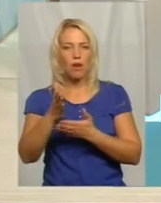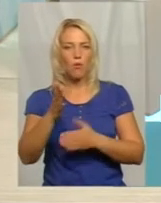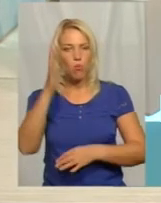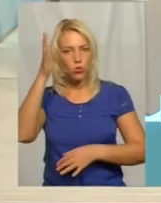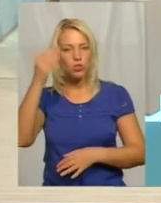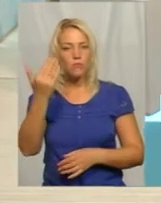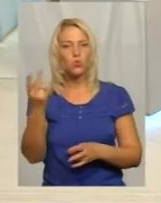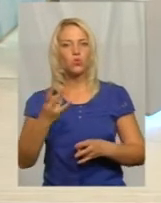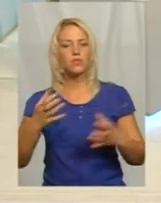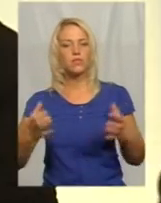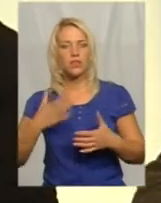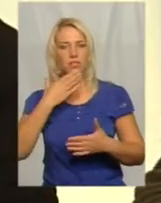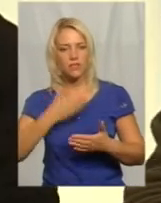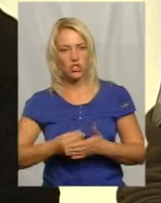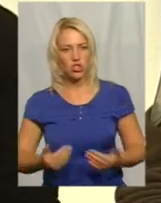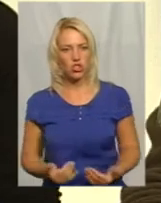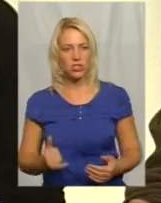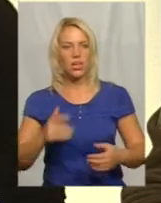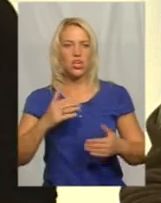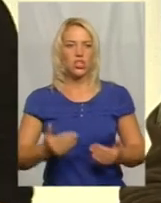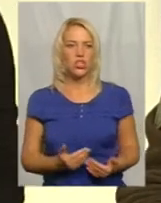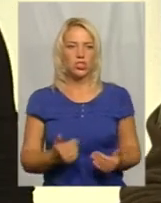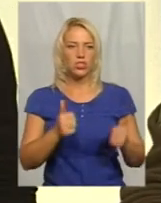свою життя, не просто свої, але ще й життя побратимів.